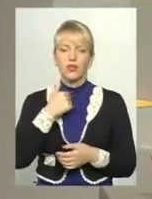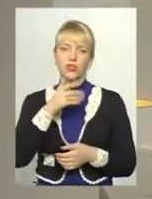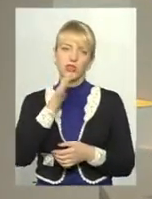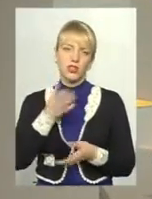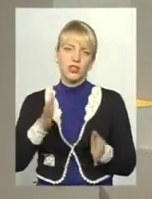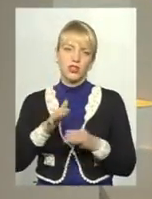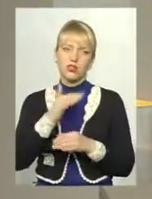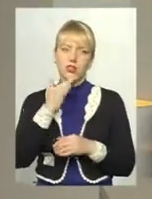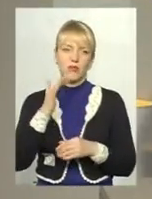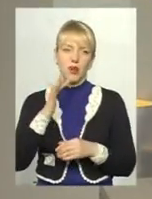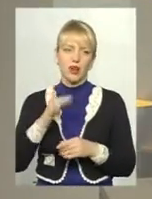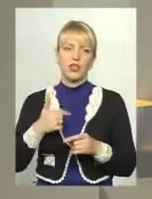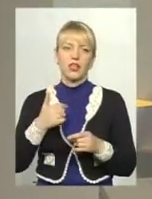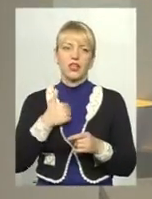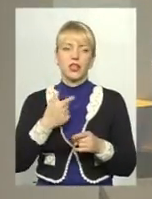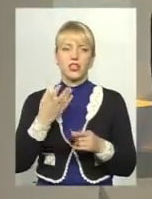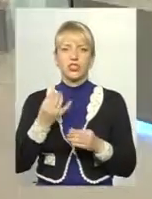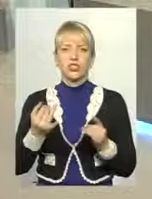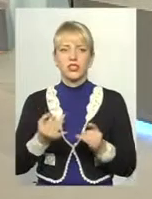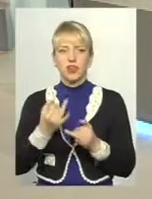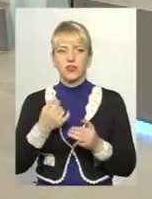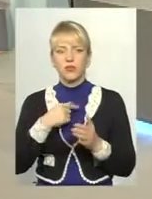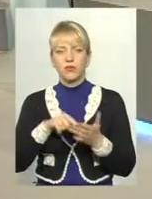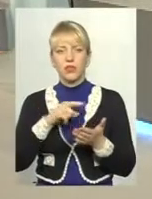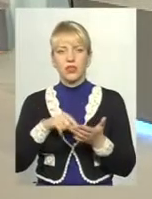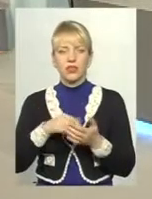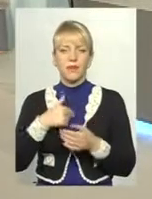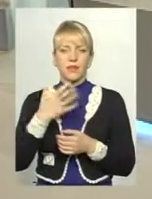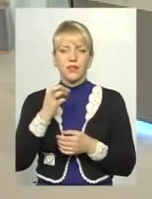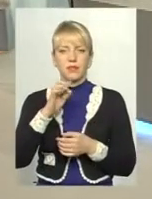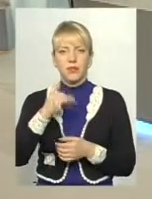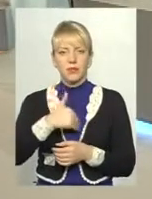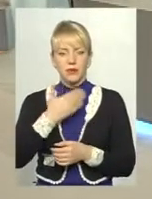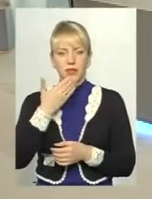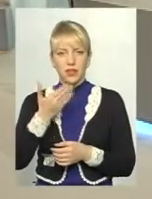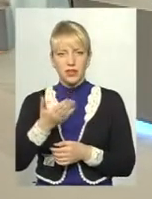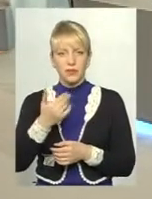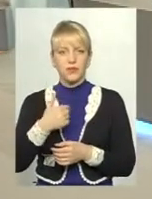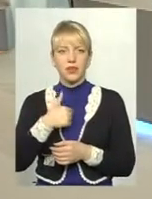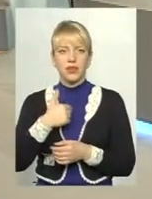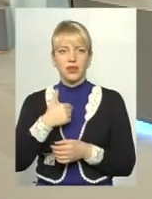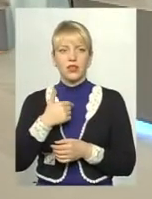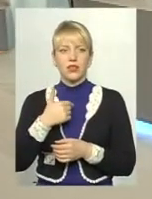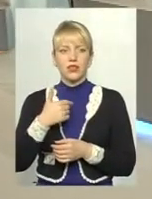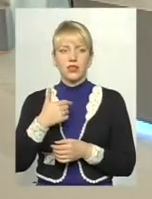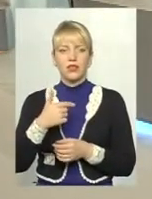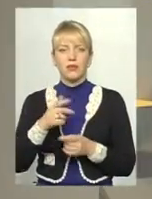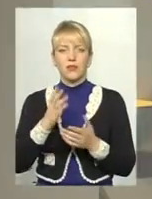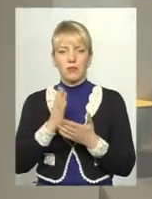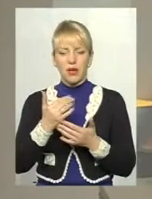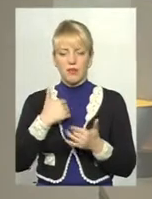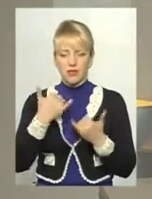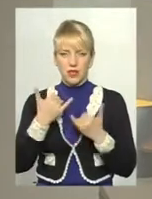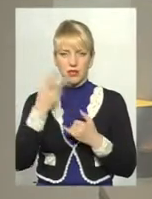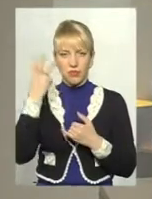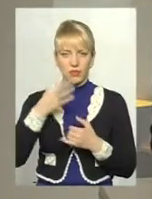не так багато, я тоді буду ще скоренько цікавляючи деякі питання. Дуже хотілося б запитати, ми тепер область, яка має свій бренд, так,